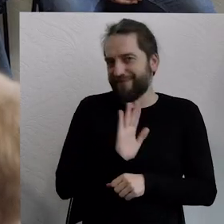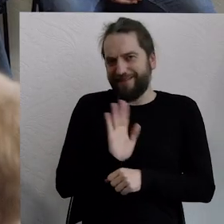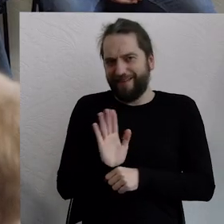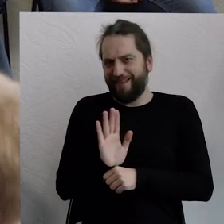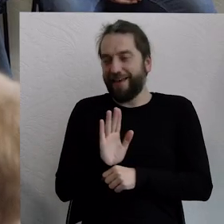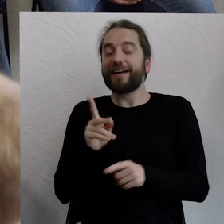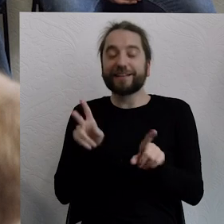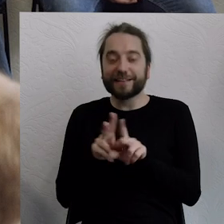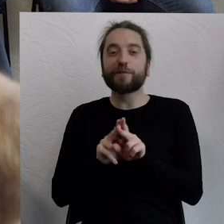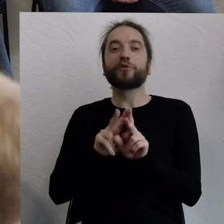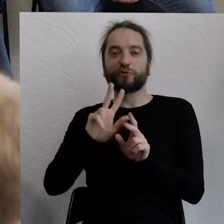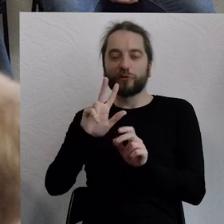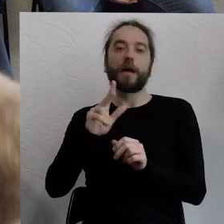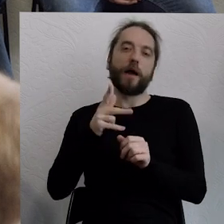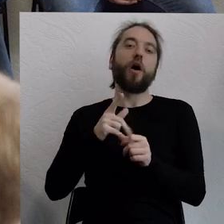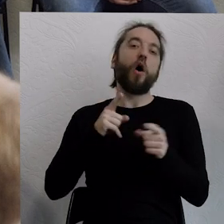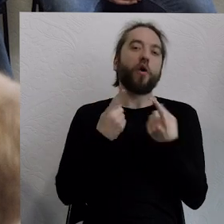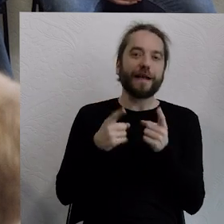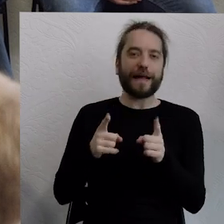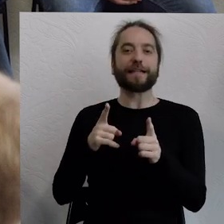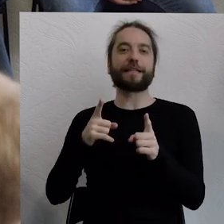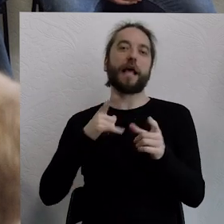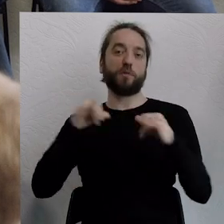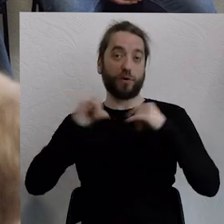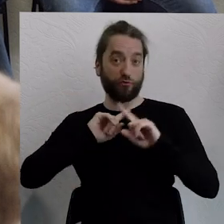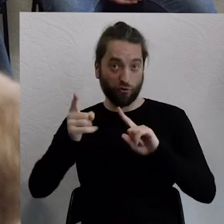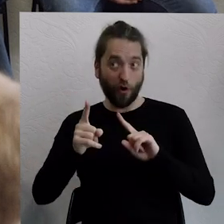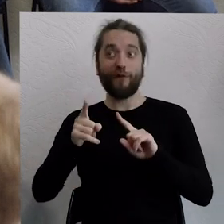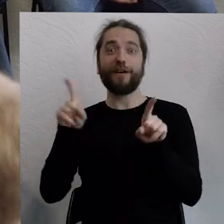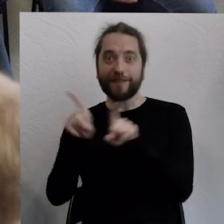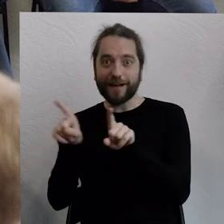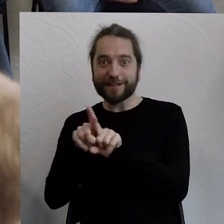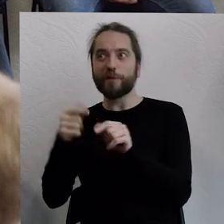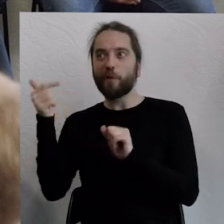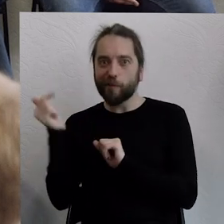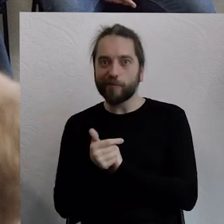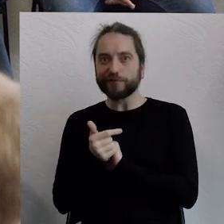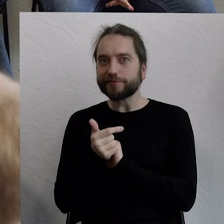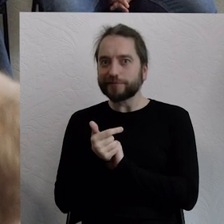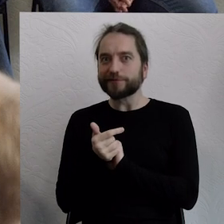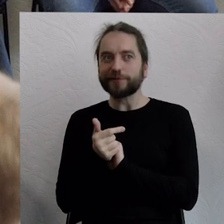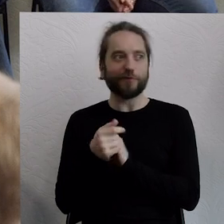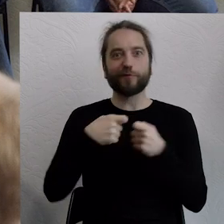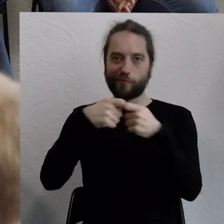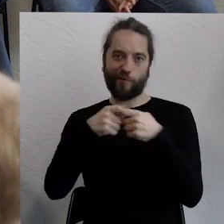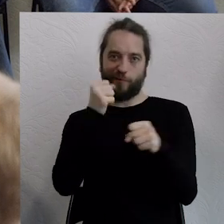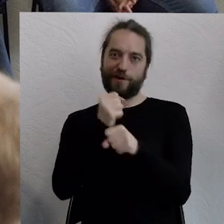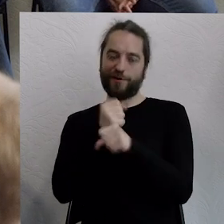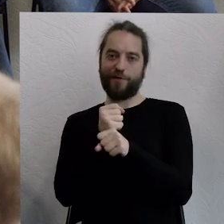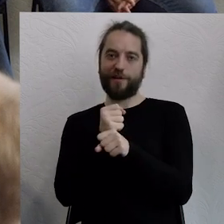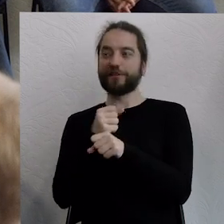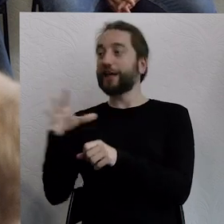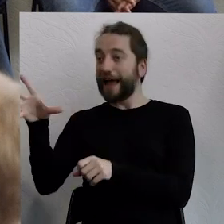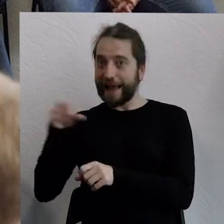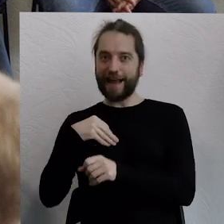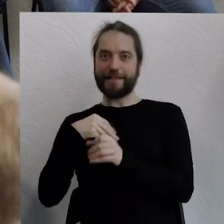trzeciego, ale jest to jakaś historia o tym, że jeżeli sobie zaufamy i powiemy ok, możemy iść razem w jedną stronę,